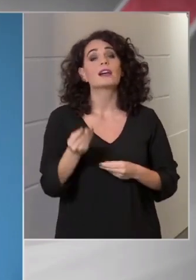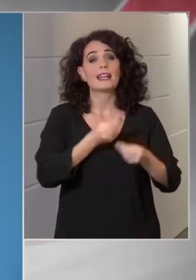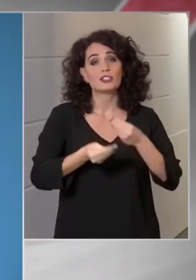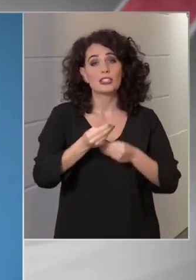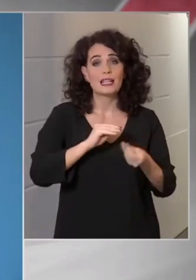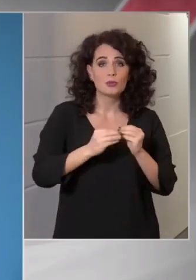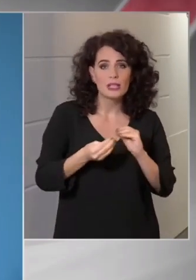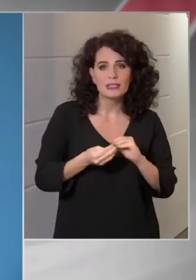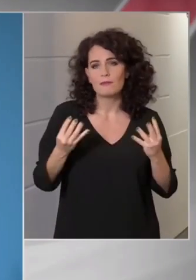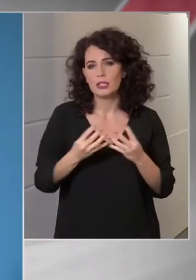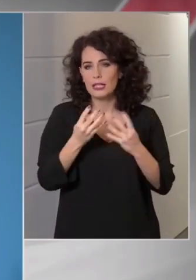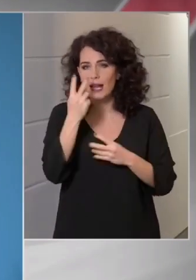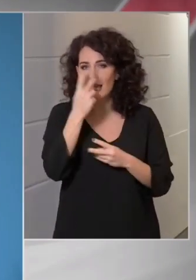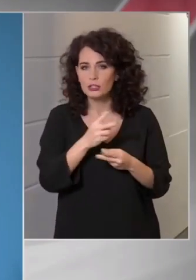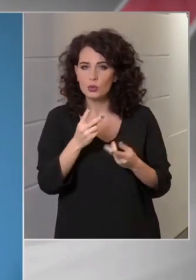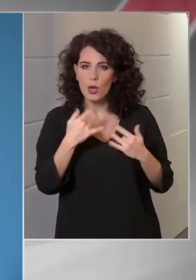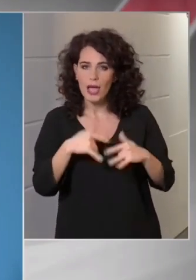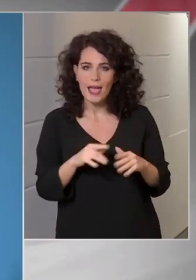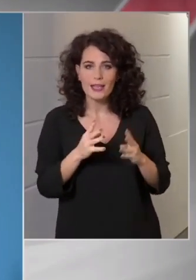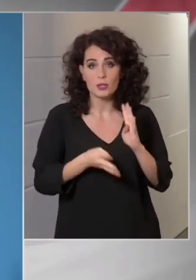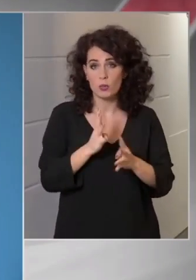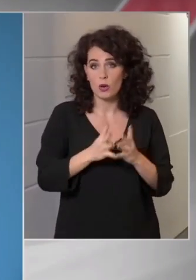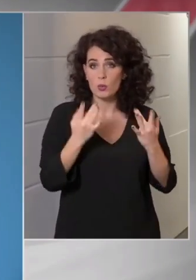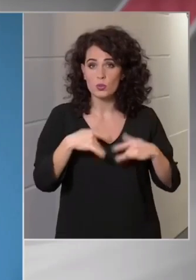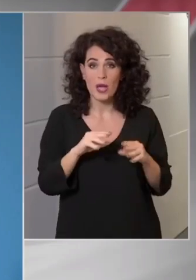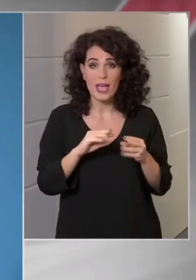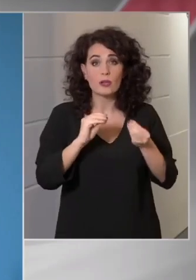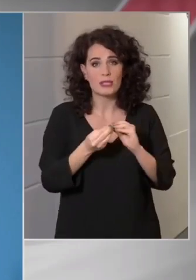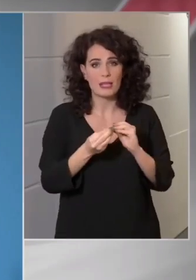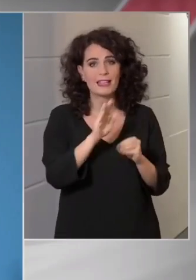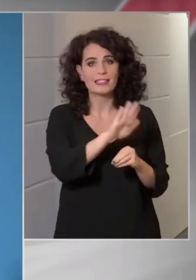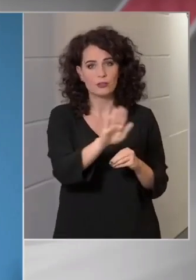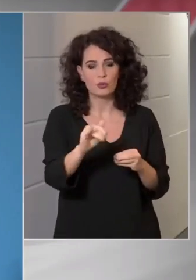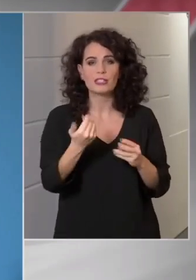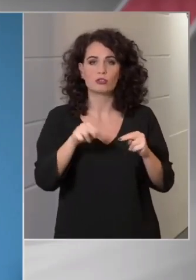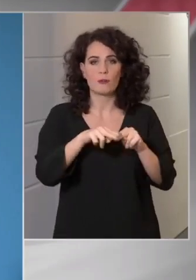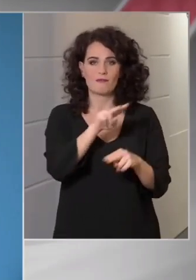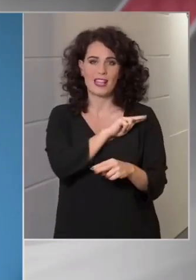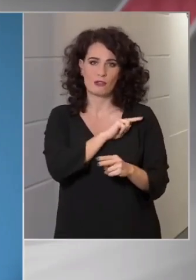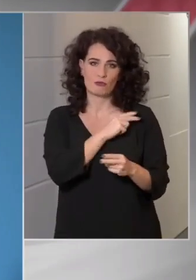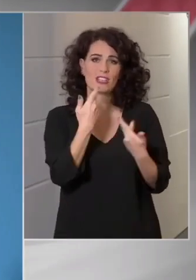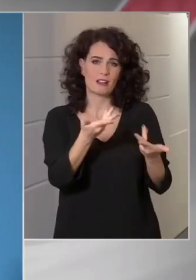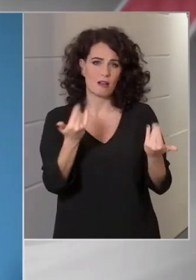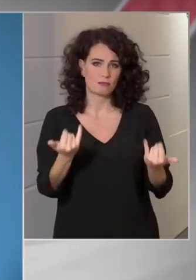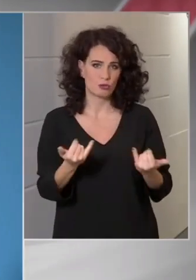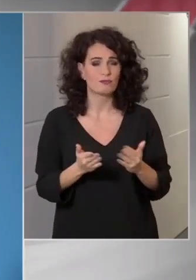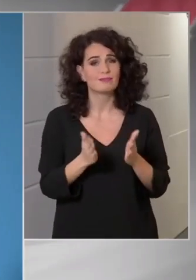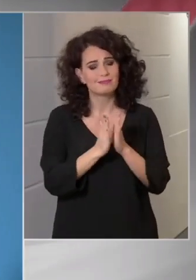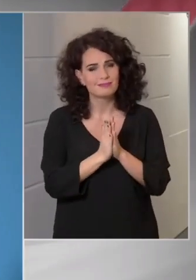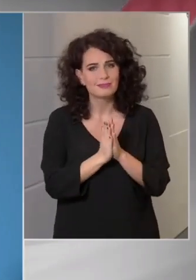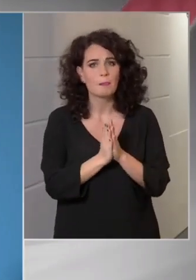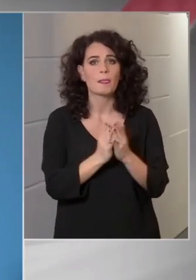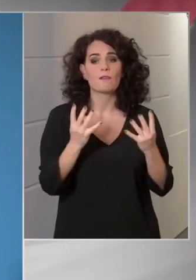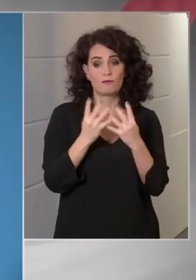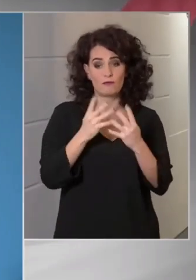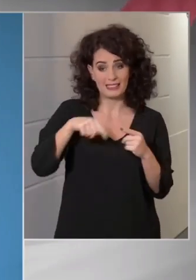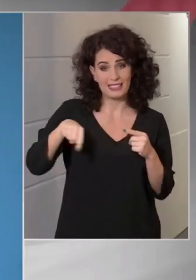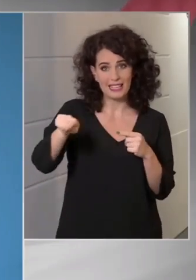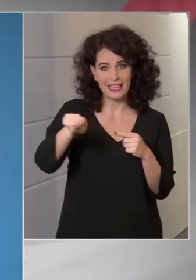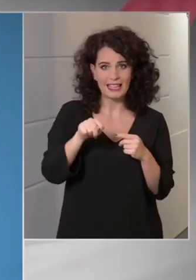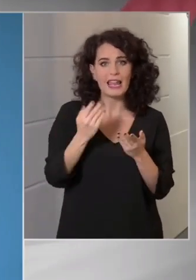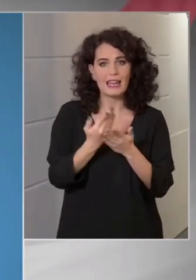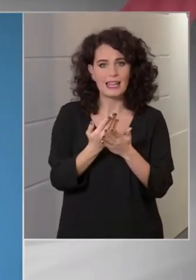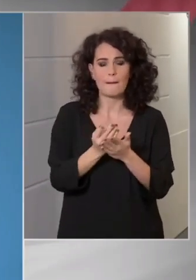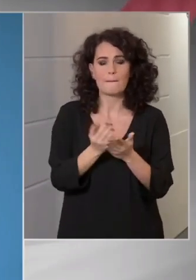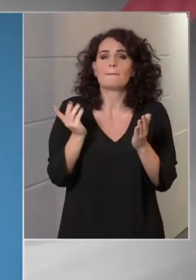üzletek, vendéglátóhelyek, illetve a szórakozóhelyek üzemeltetőrei is. Tőlük azt kérjük, hogy a vendégeikkel tartassák be a